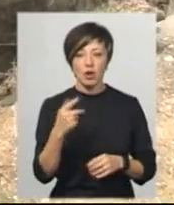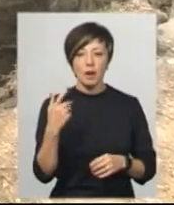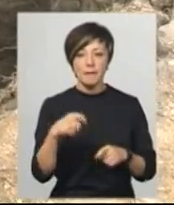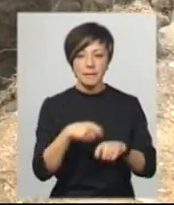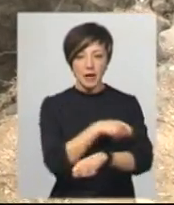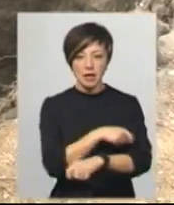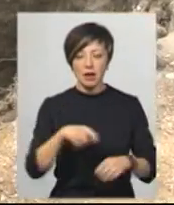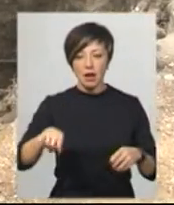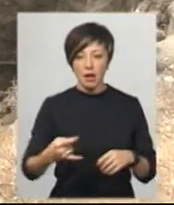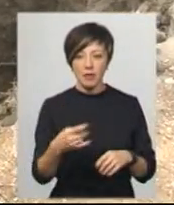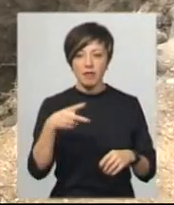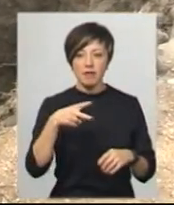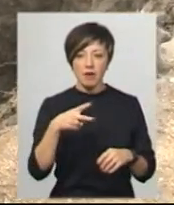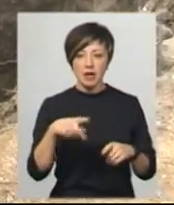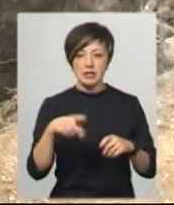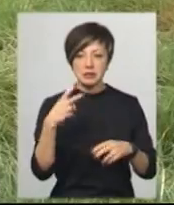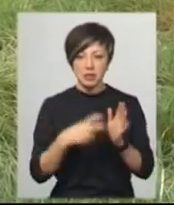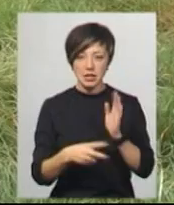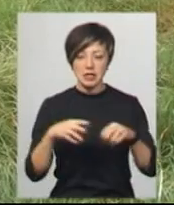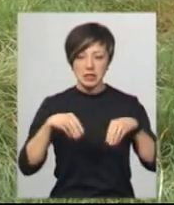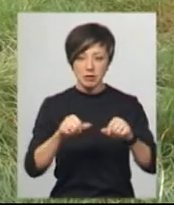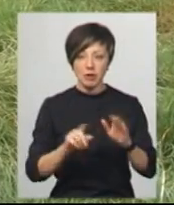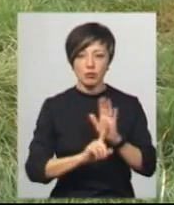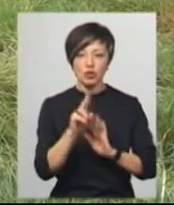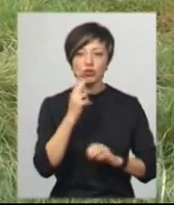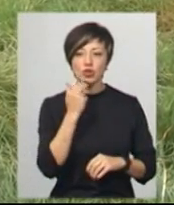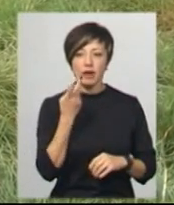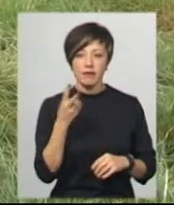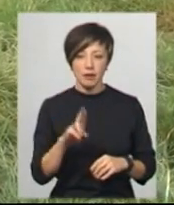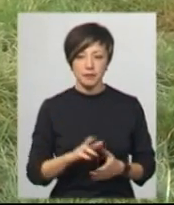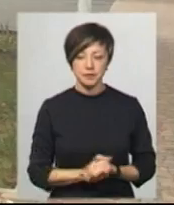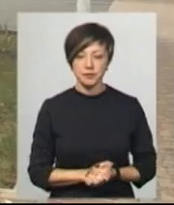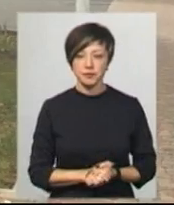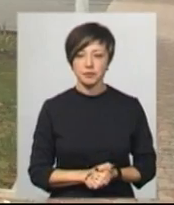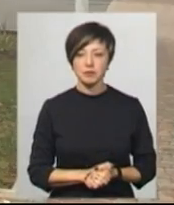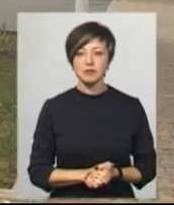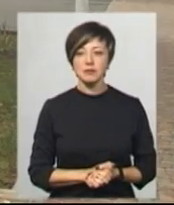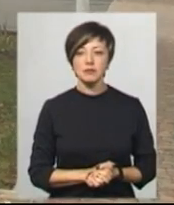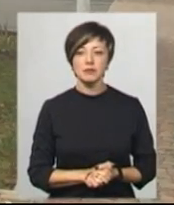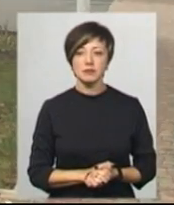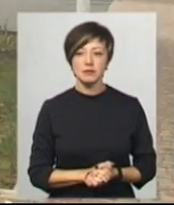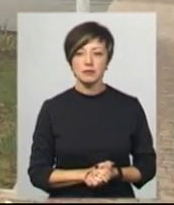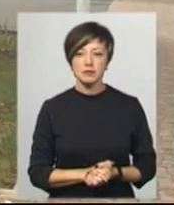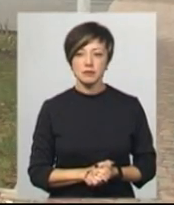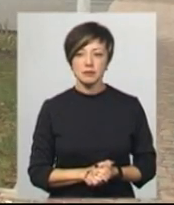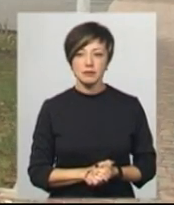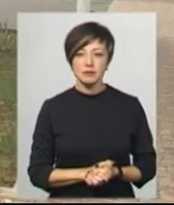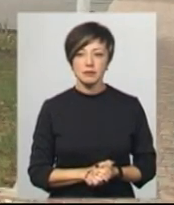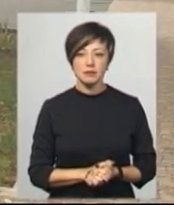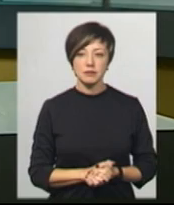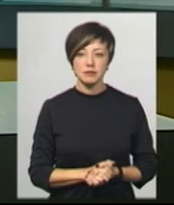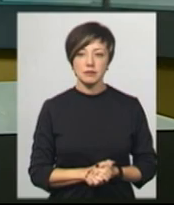а яму у 2 метри 70 сантиметрів засипало на початку червня», додає Віктор Вєтров. Михайло Жила, Іван Мовчан. Новини на Суспільному. Хмельниччина.